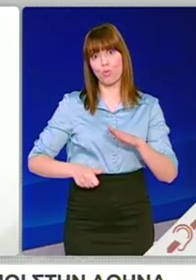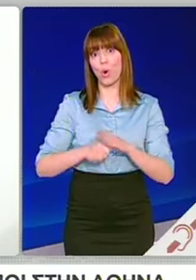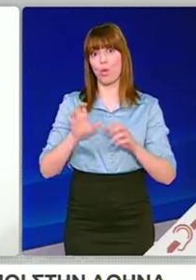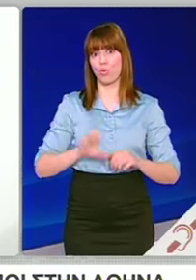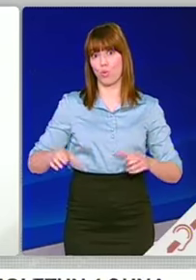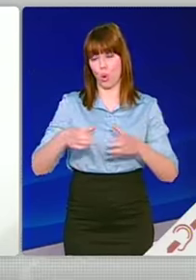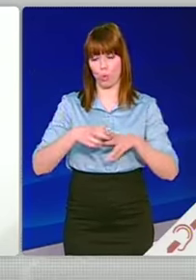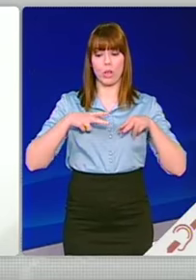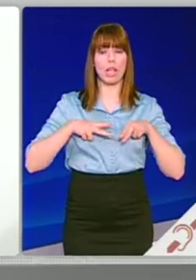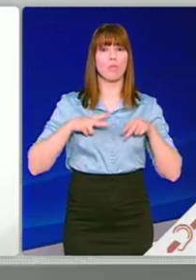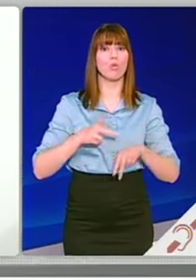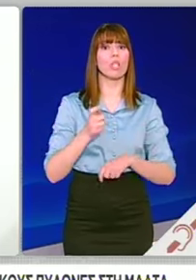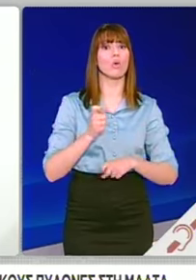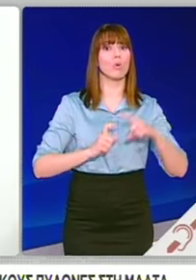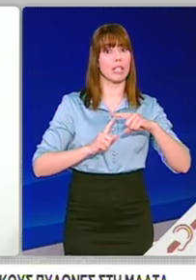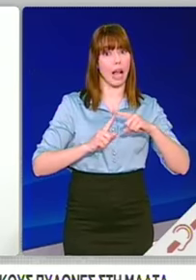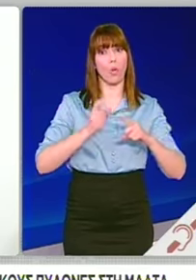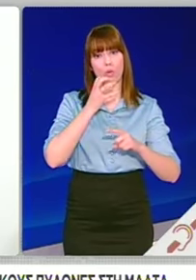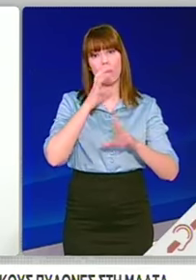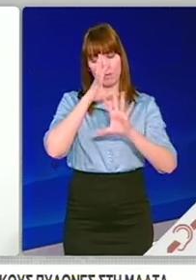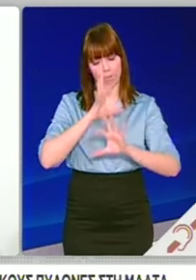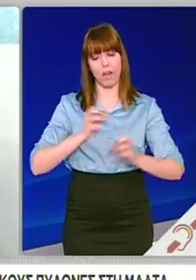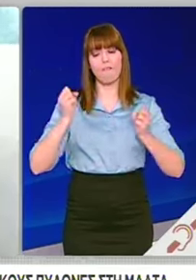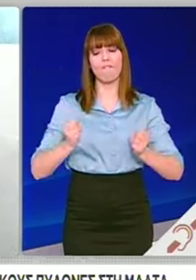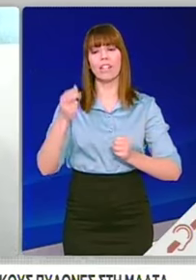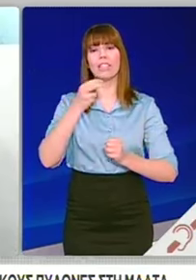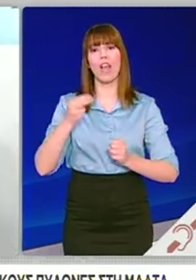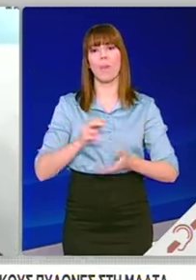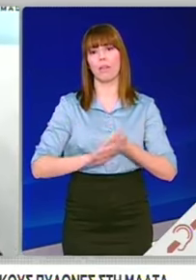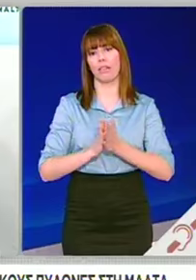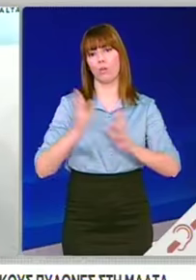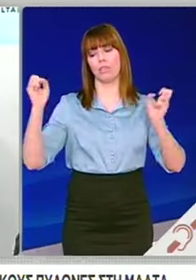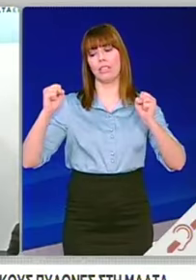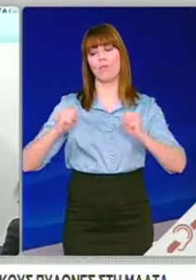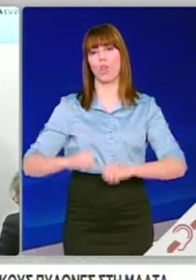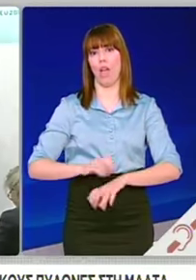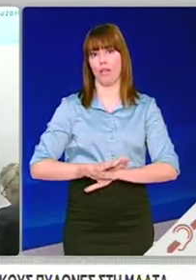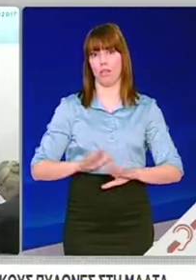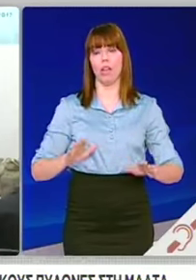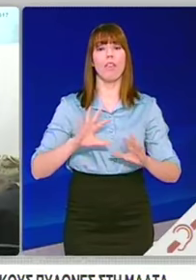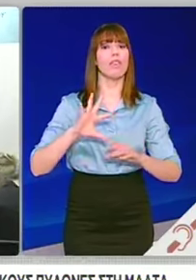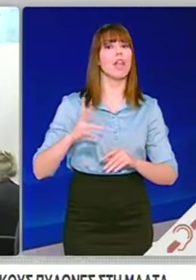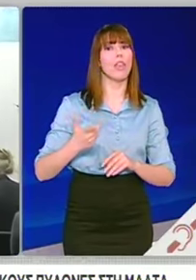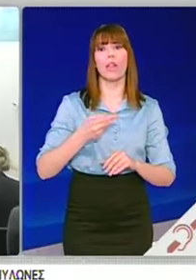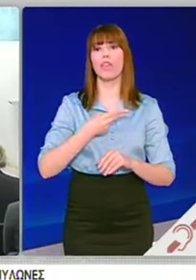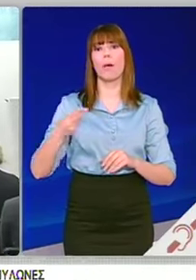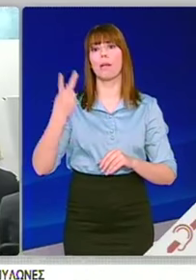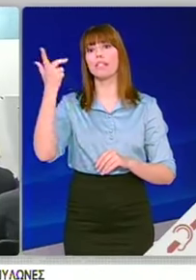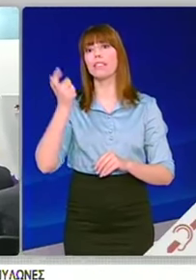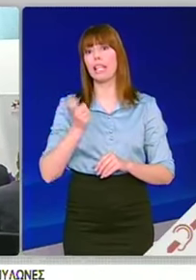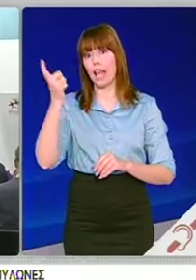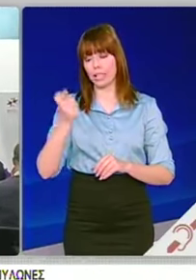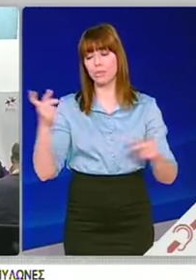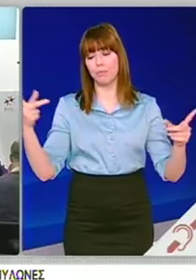ανακοίνωσαν ότι υπάρχει καταρχήν συμφωνία σε όλους τους βασικούς πυλώνες η οποία προβλέπει περικοπή 1% του ΑΕΠ στις